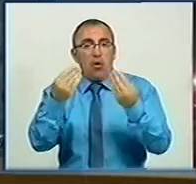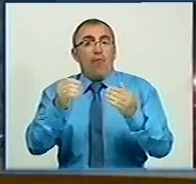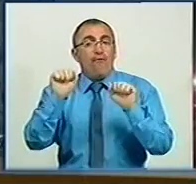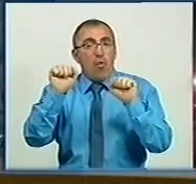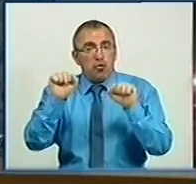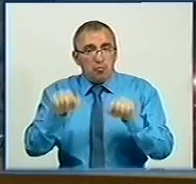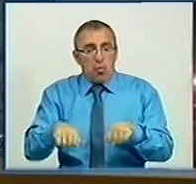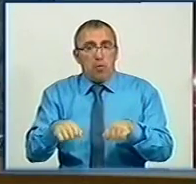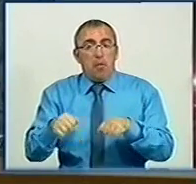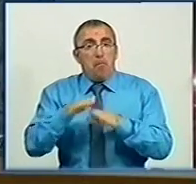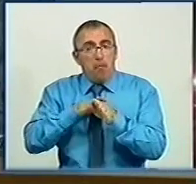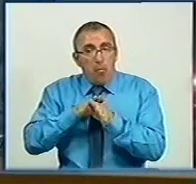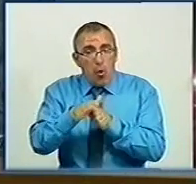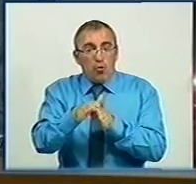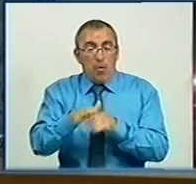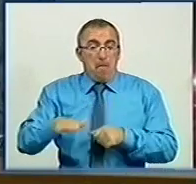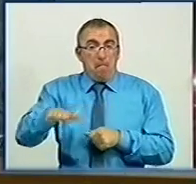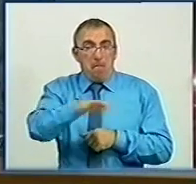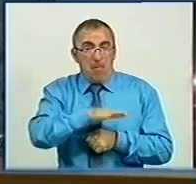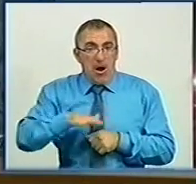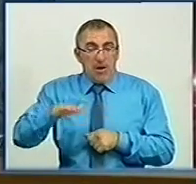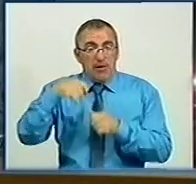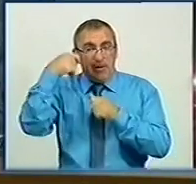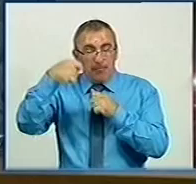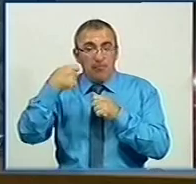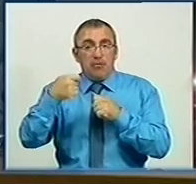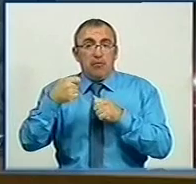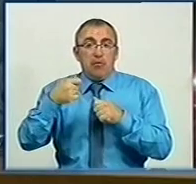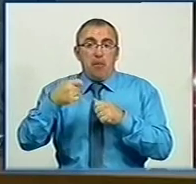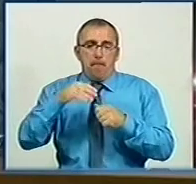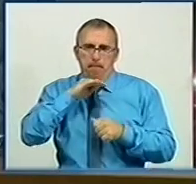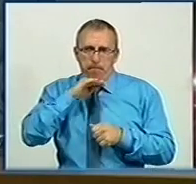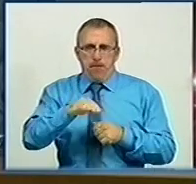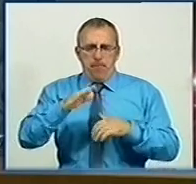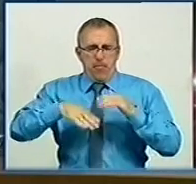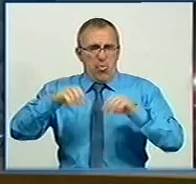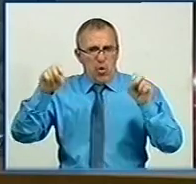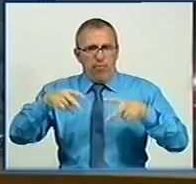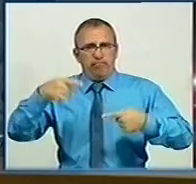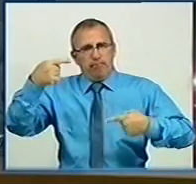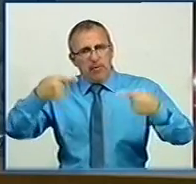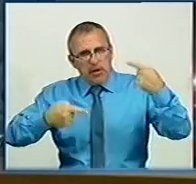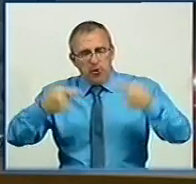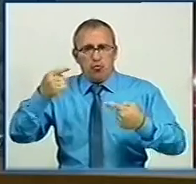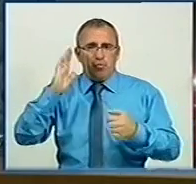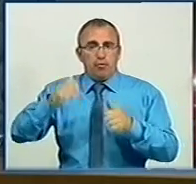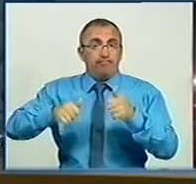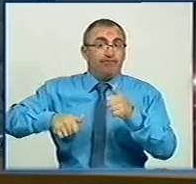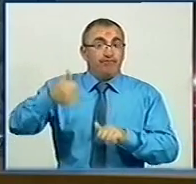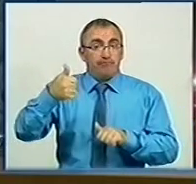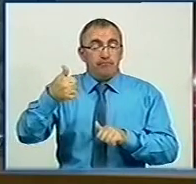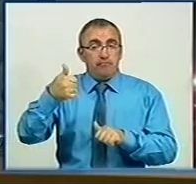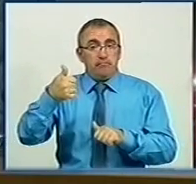проводити на цих майданчиках професійні дискусії, де буде домінувати, і ще раз